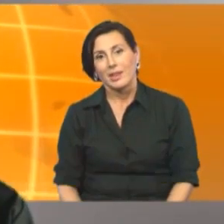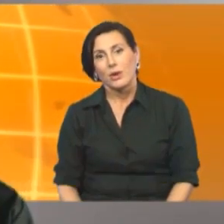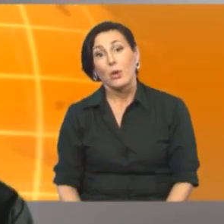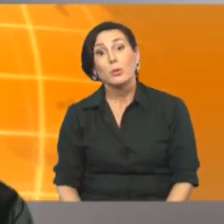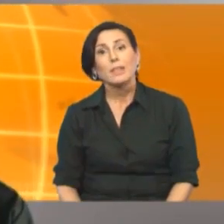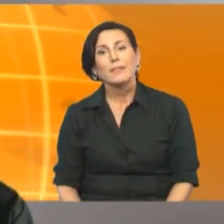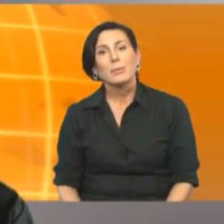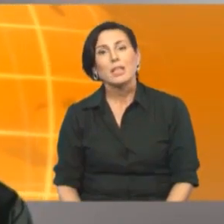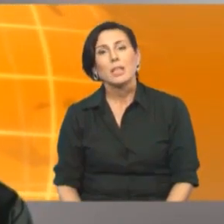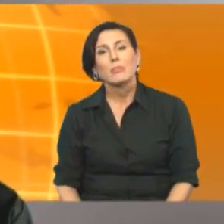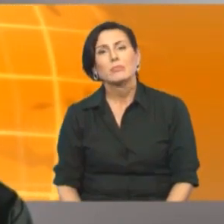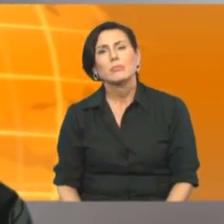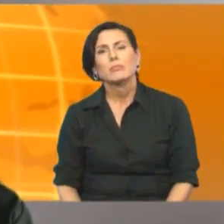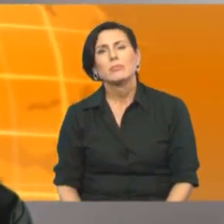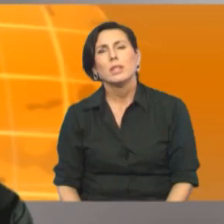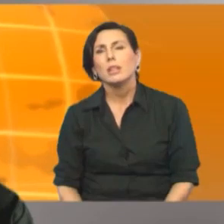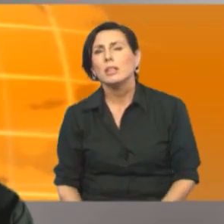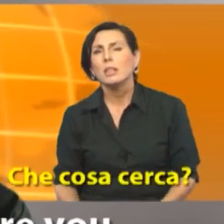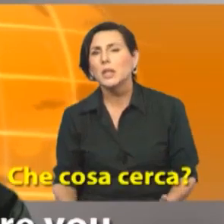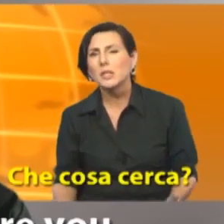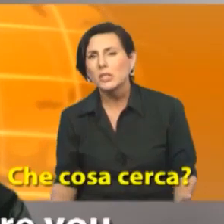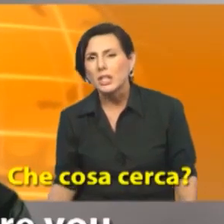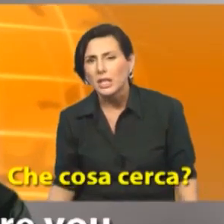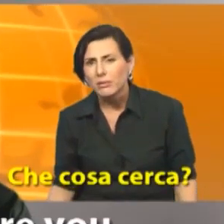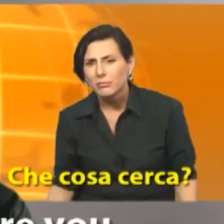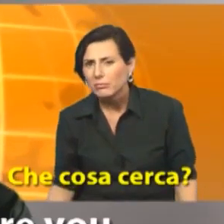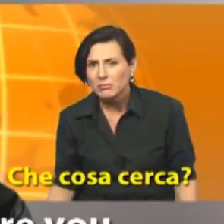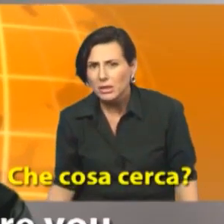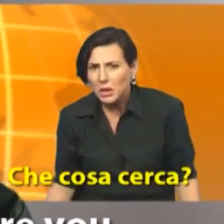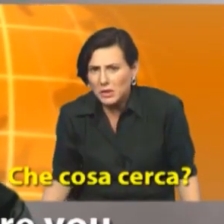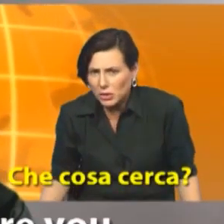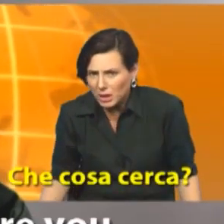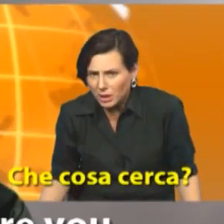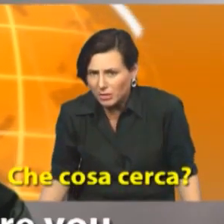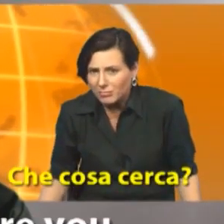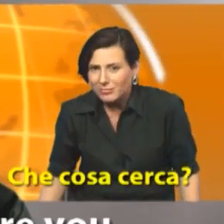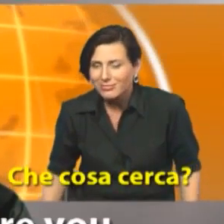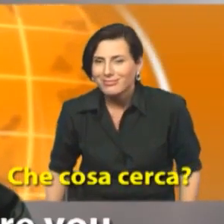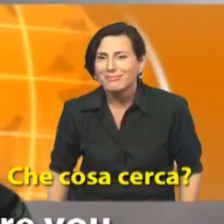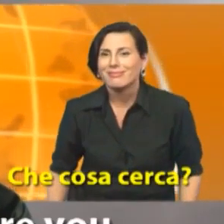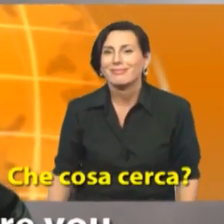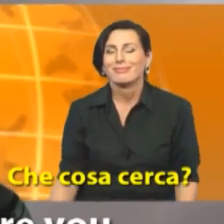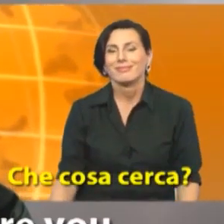o più direttamente che cosa cerca che cosa cerca